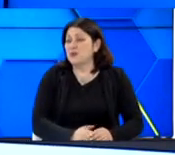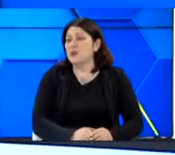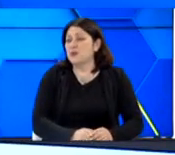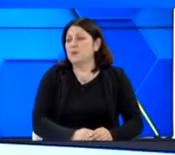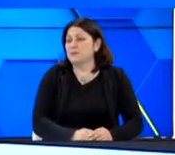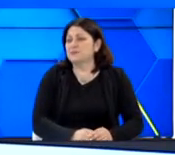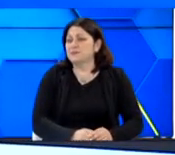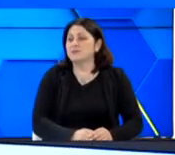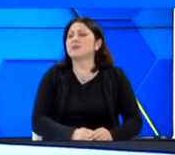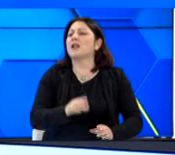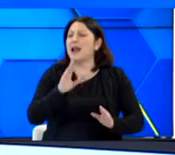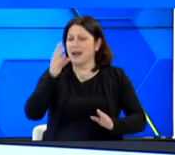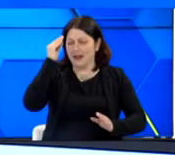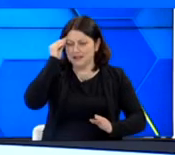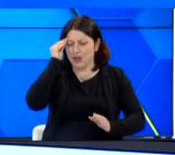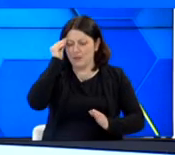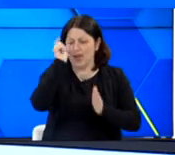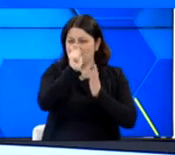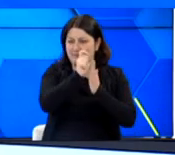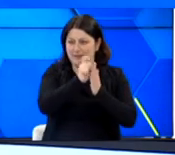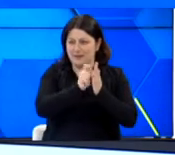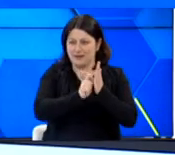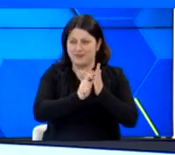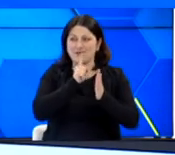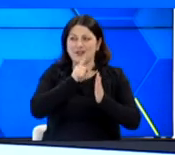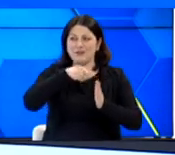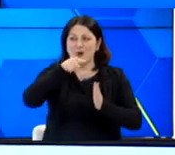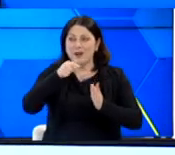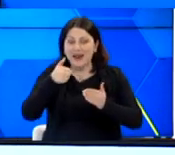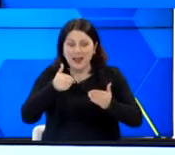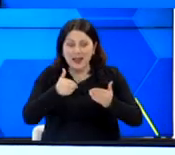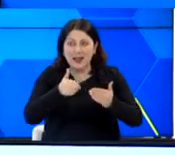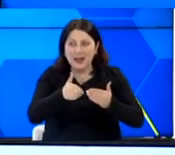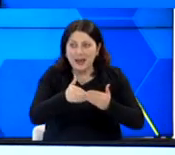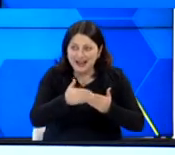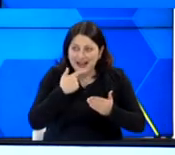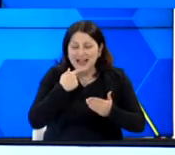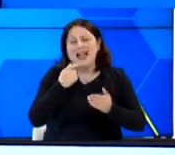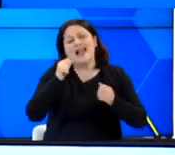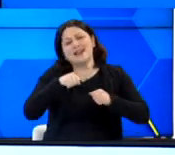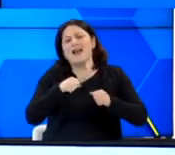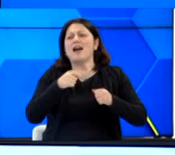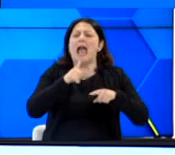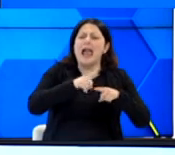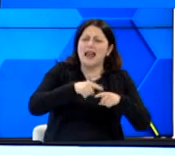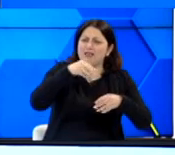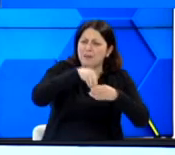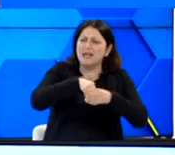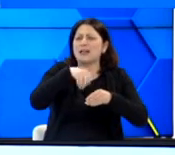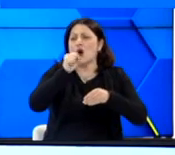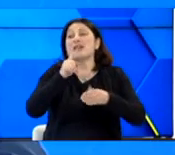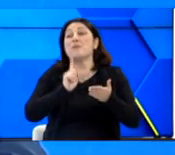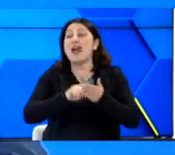15 Ιουνίου. 15 Ιουνίου, λοιπόν, να την κρατήσουμε αυτή την ημερομηνία. Είναι, δεν είναι η Ελλάδα μέσα. Εγώ θα πω ότι πρέπει να είμαστε όλοι εκεί.